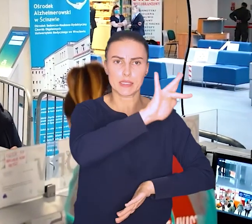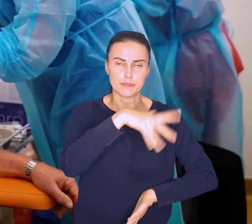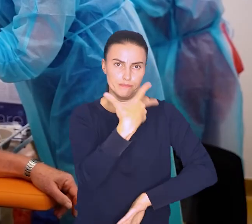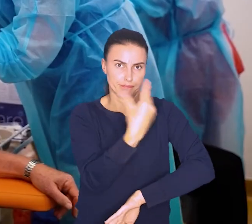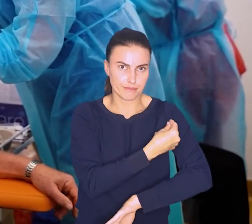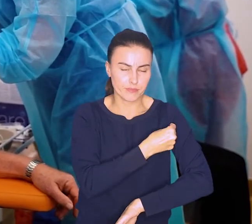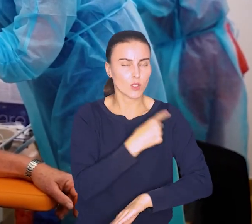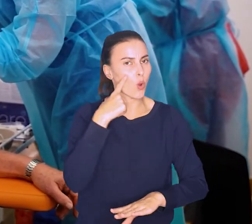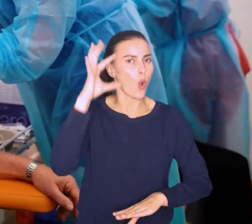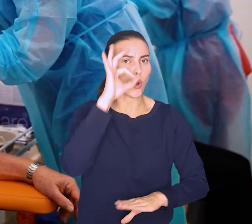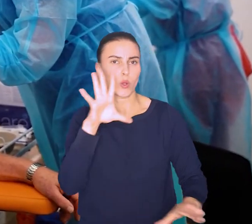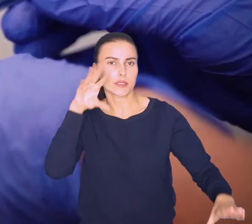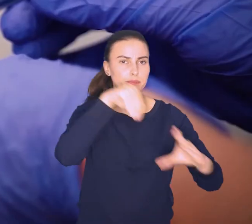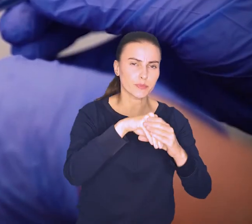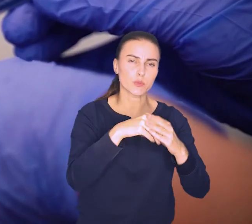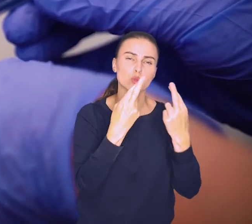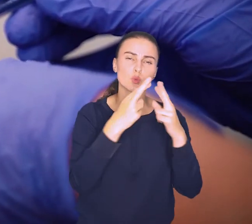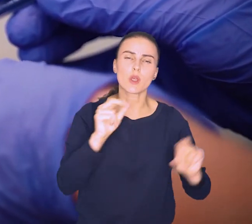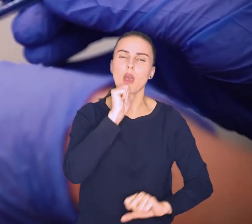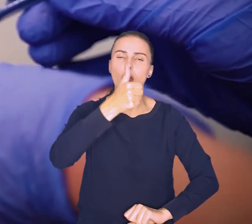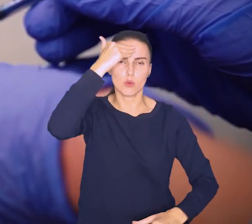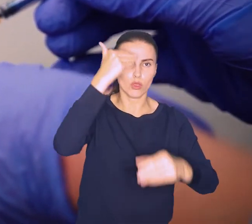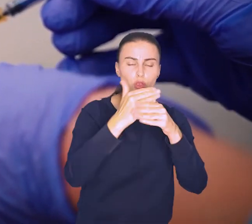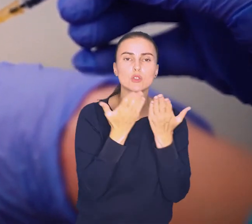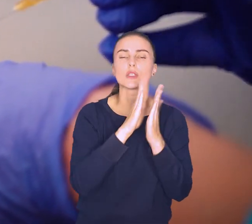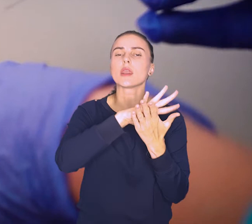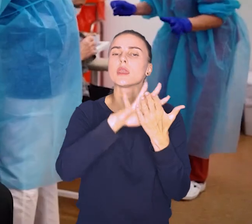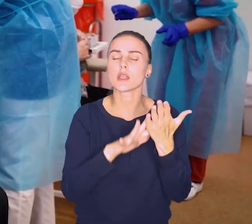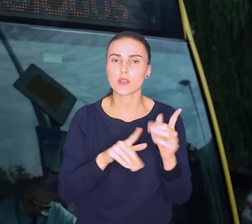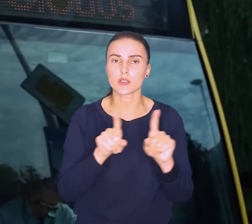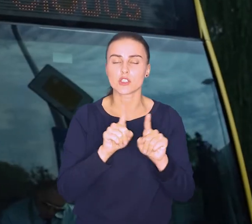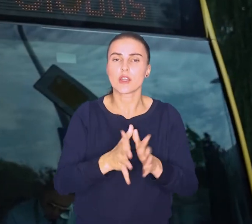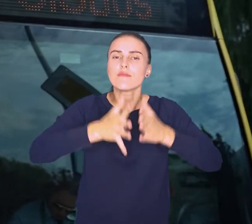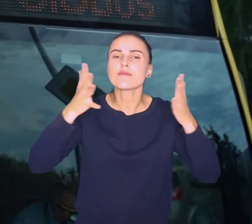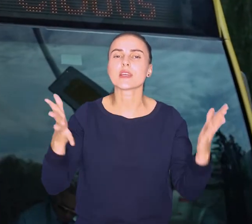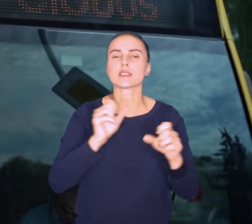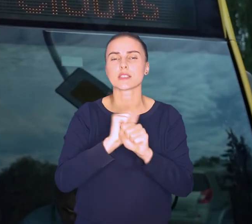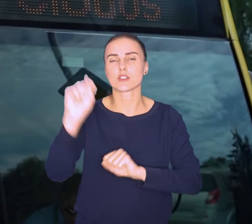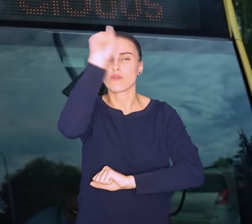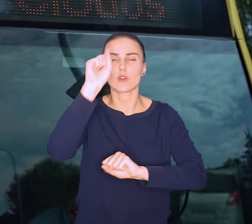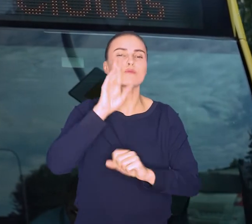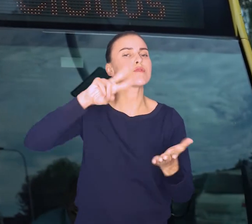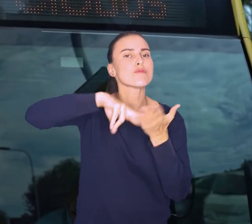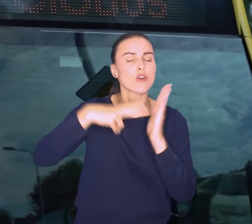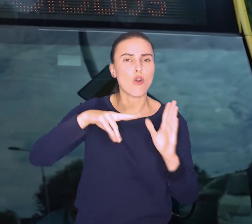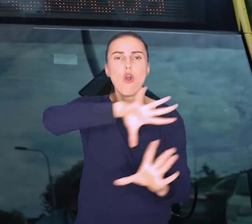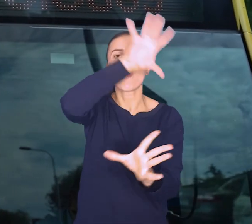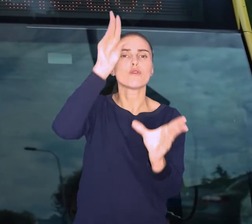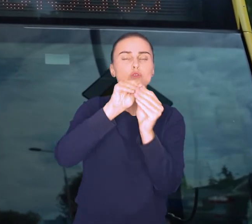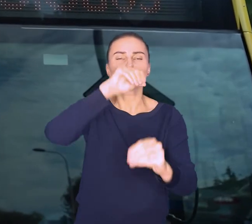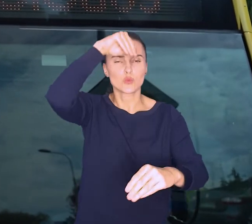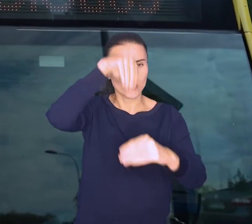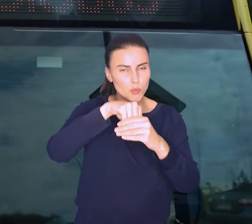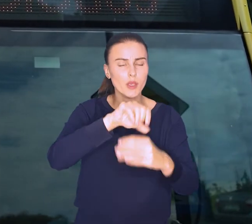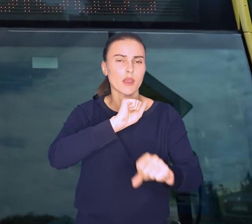będą towarzyszyć dużym wydarzeniom, np. Europejskiej Nocy Literatury czy Wielkiej Wrocławskiej Po Tańcówce. W sumie mobilne